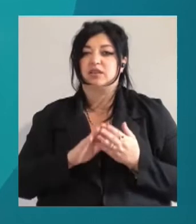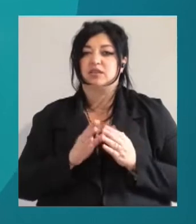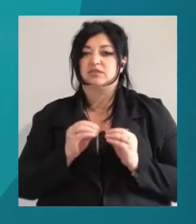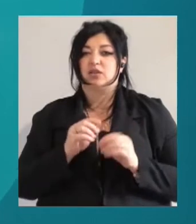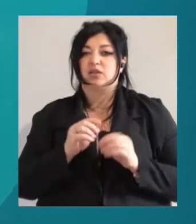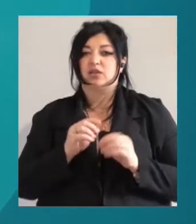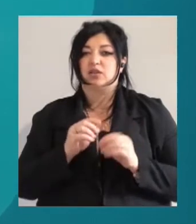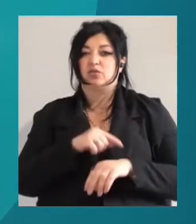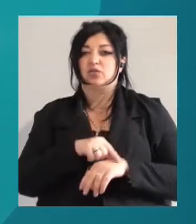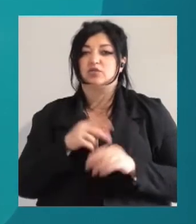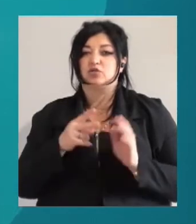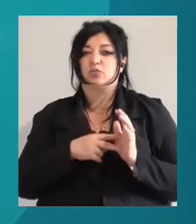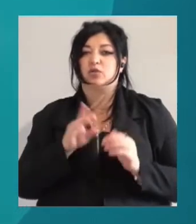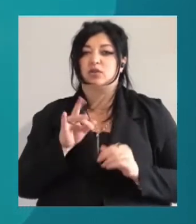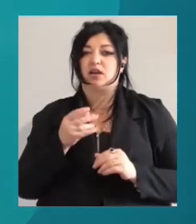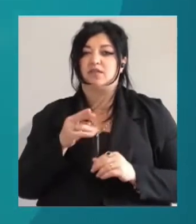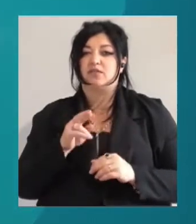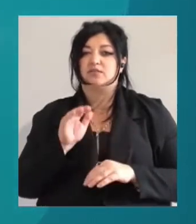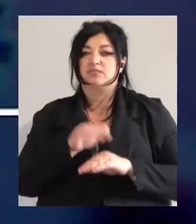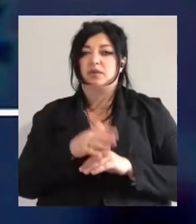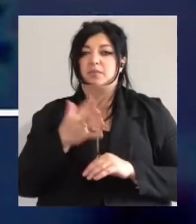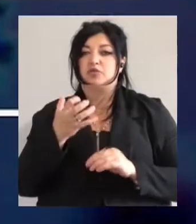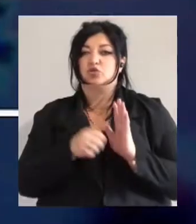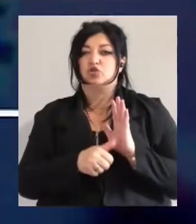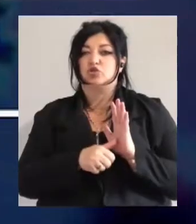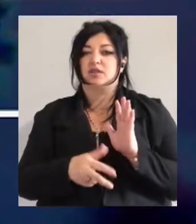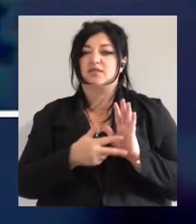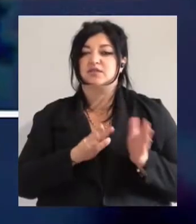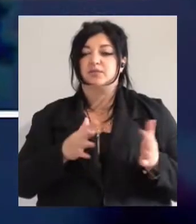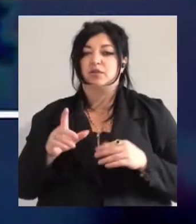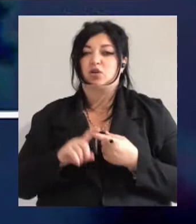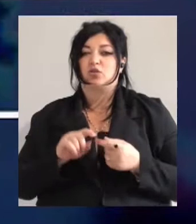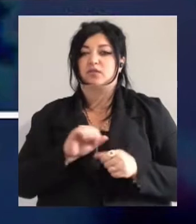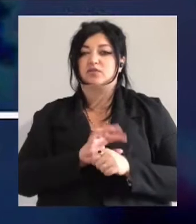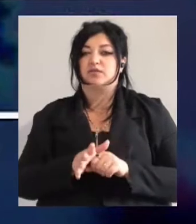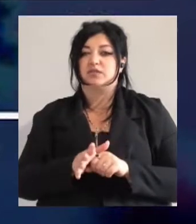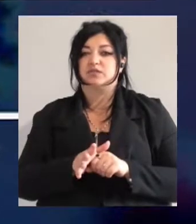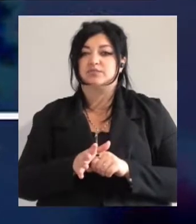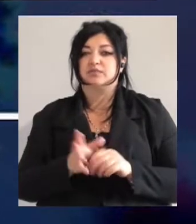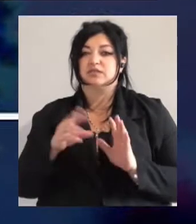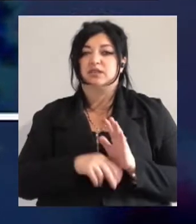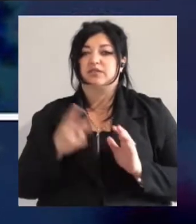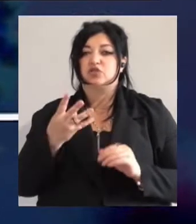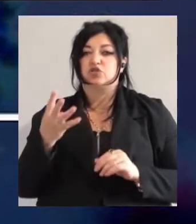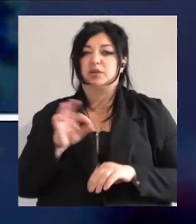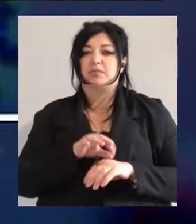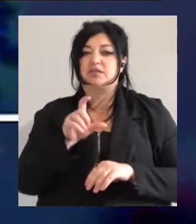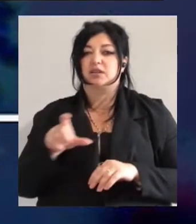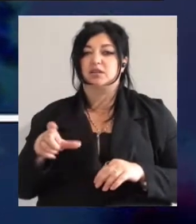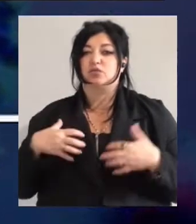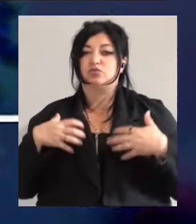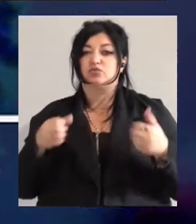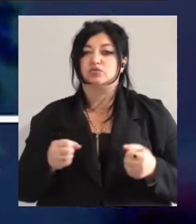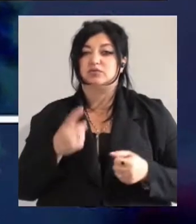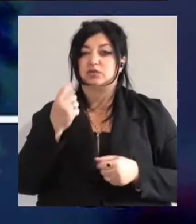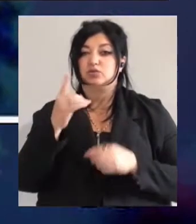зафіксували 568 випадків коронавірусної інфекції. З них 24 пацієнти одужали. За добу у регіоні